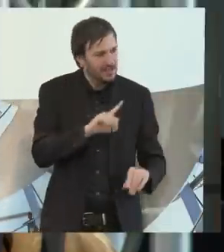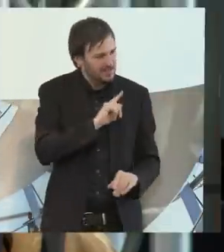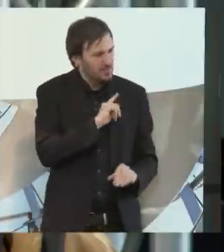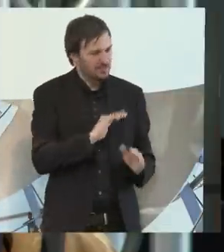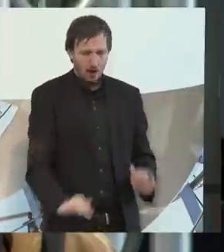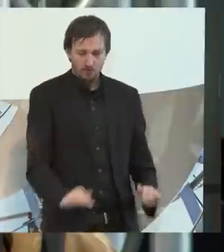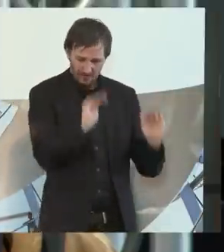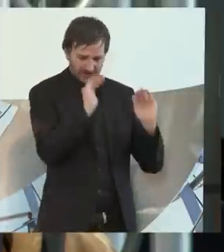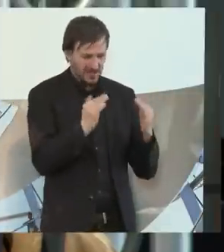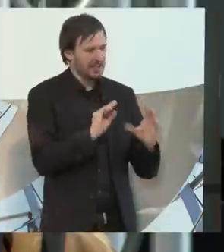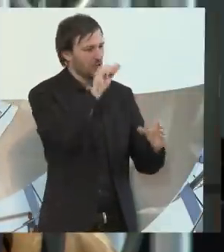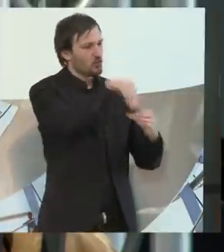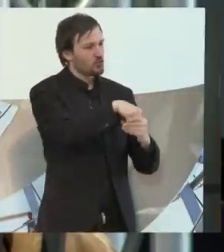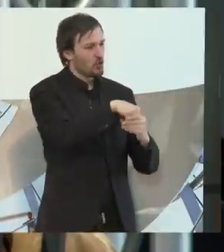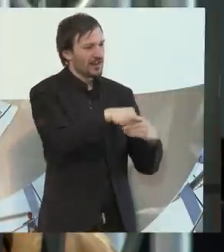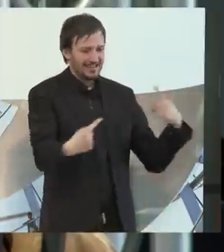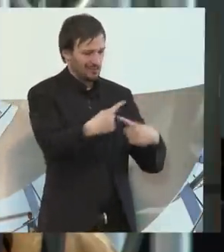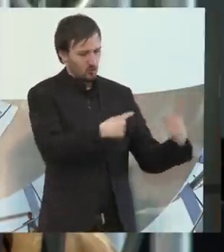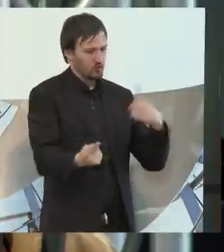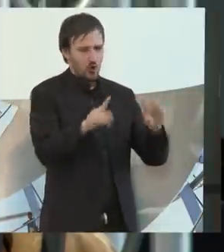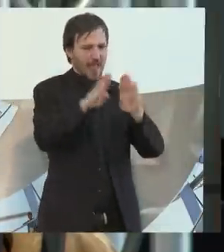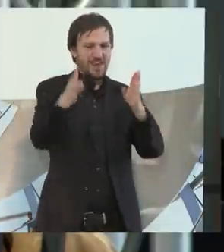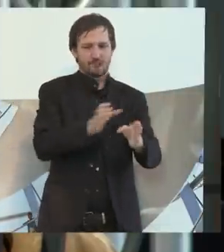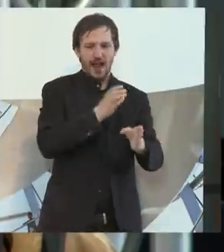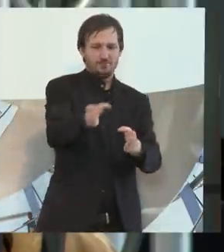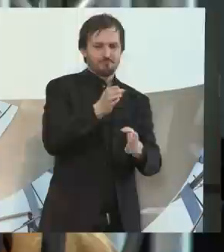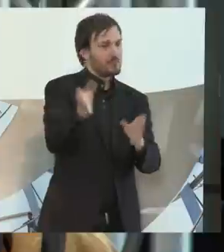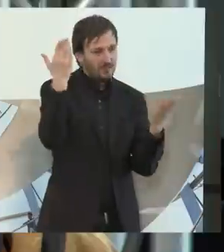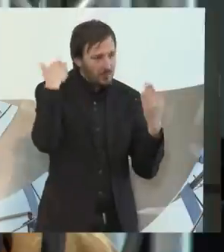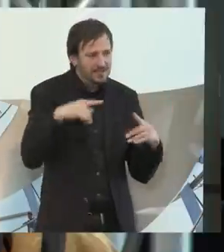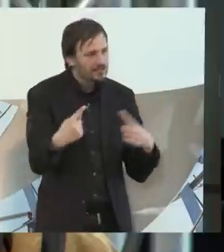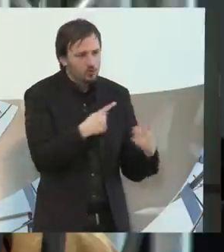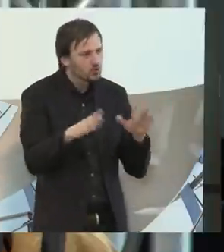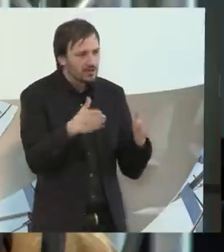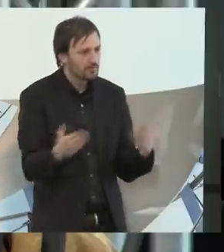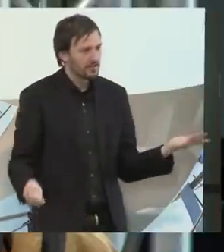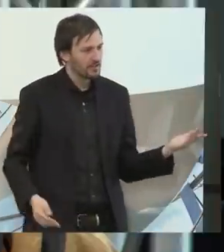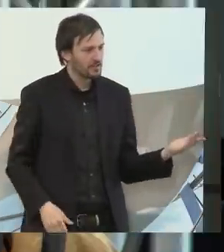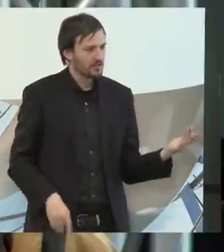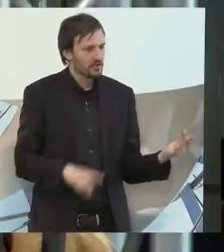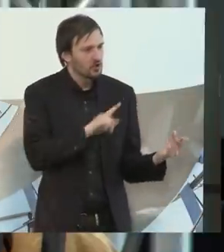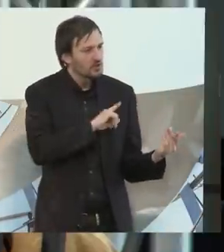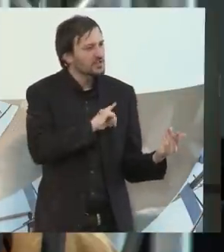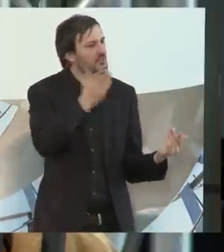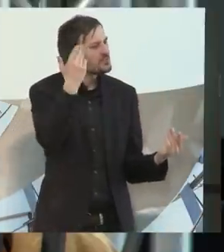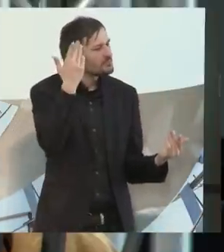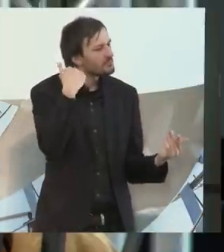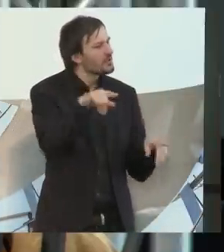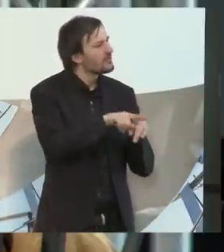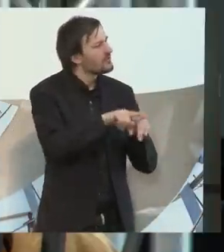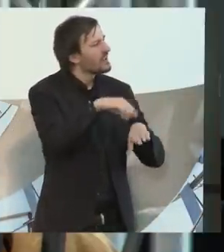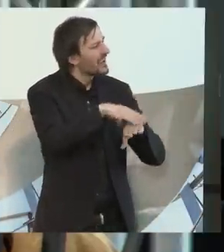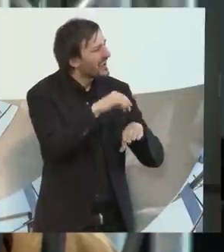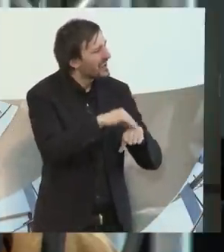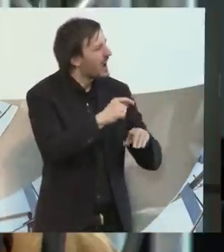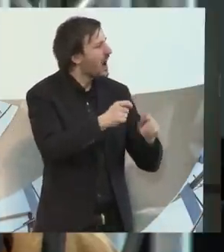aufgewachsen, da gab es die Diskussion, die wurde noch gar nicht. Ich war damals in einem Ria-Sportverein und es war gerade so die heiße